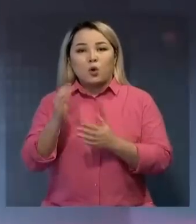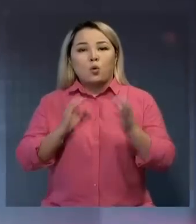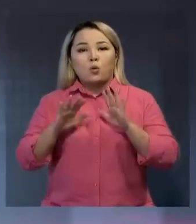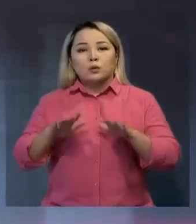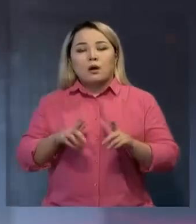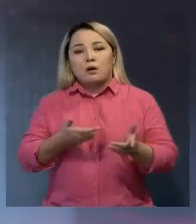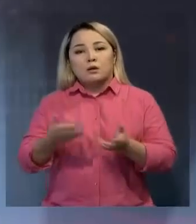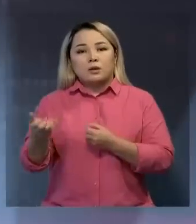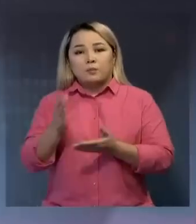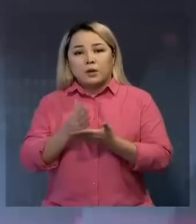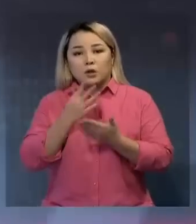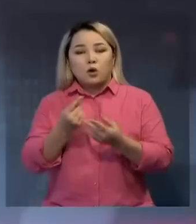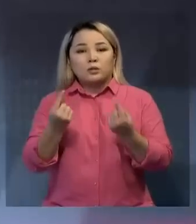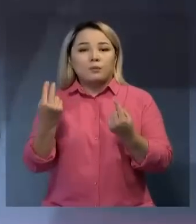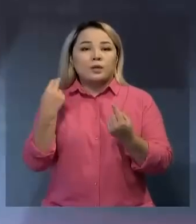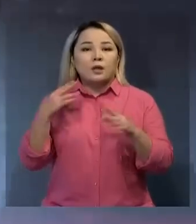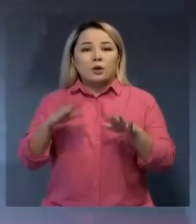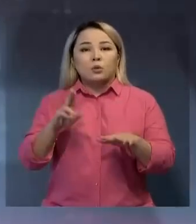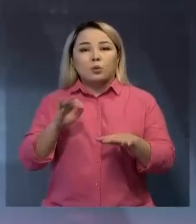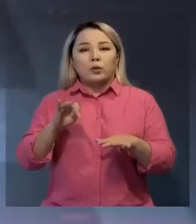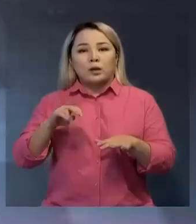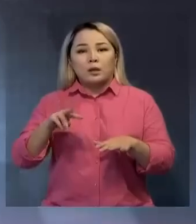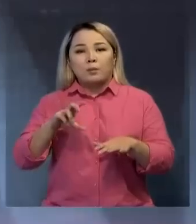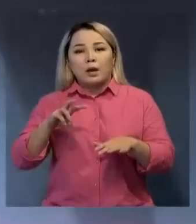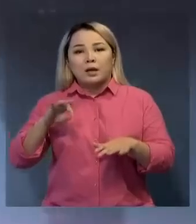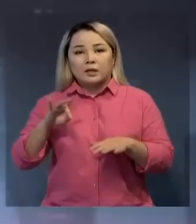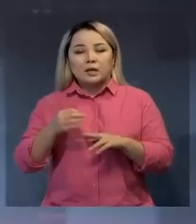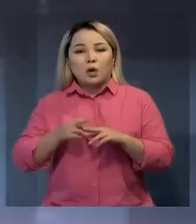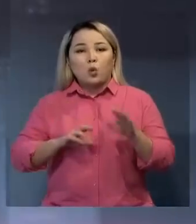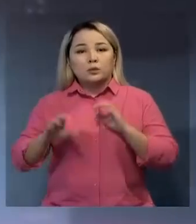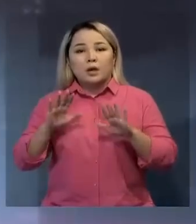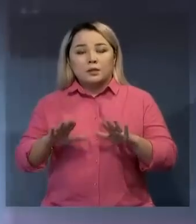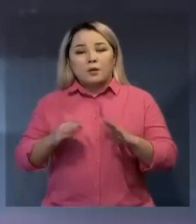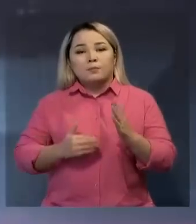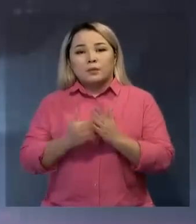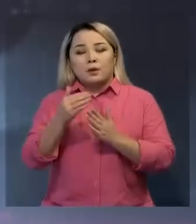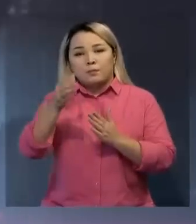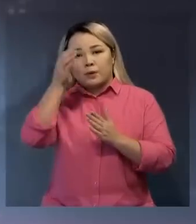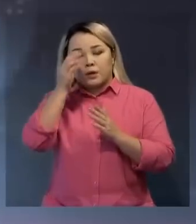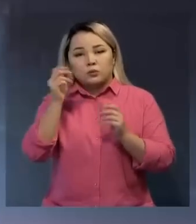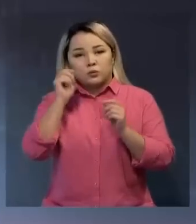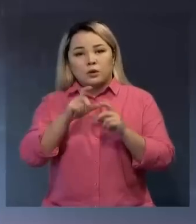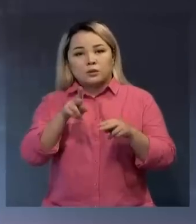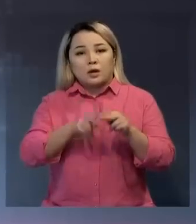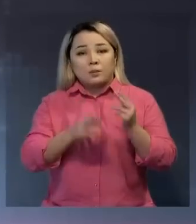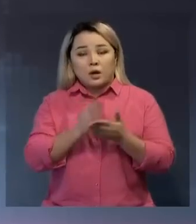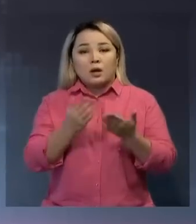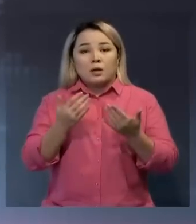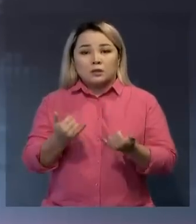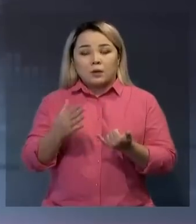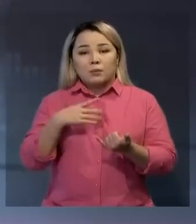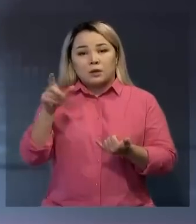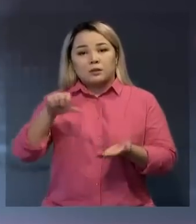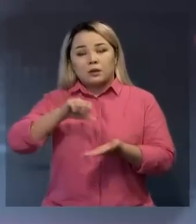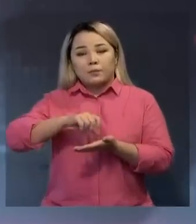орнынаға бұлданды. Ал бұғанды Ұл-Британиядағы Куэн Мэри атындағы университеттің магистратурасын тәмәмді ағам болатын. Енді аға